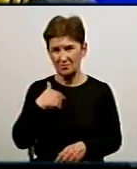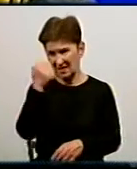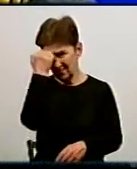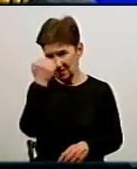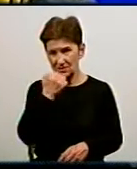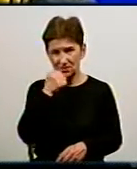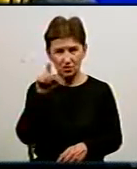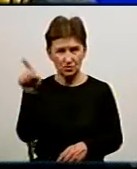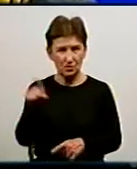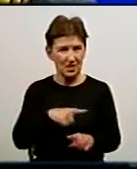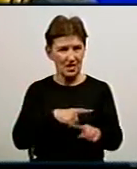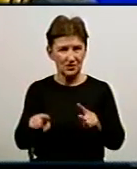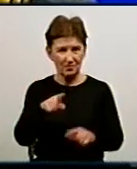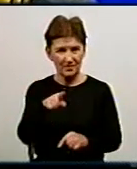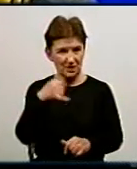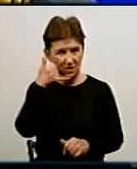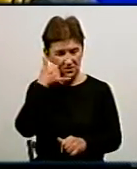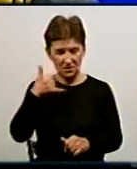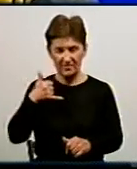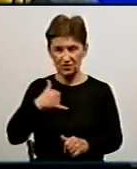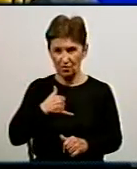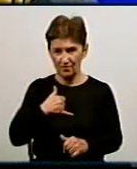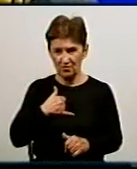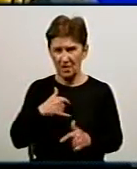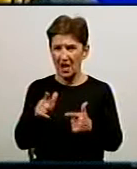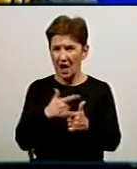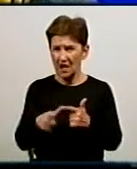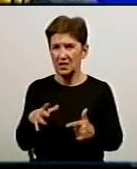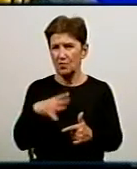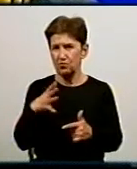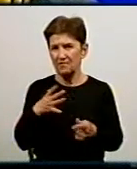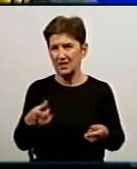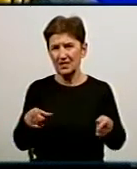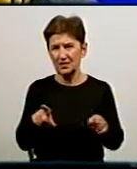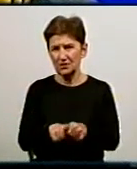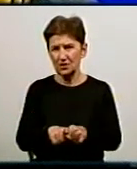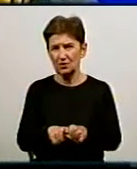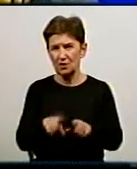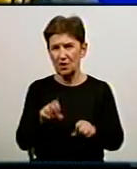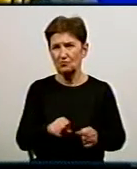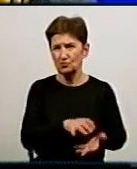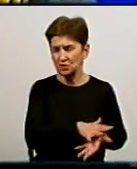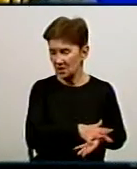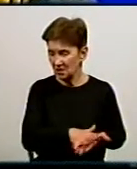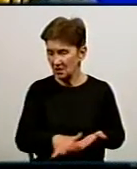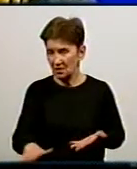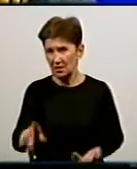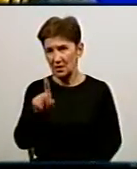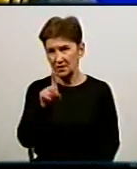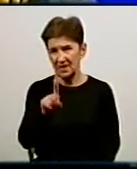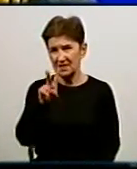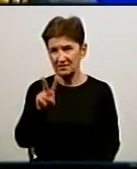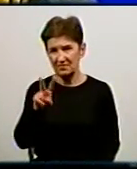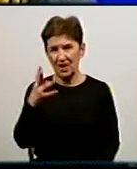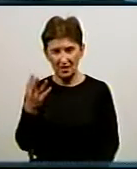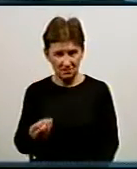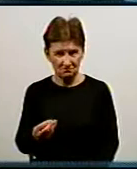мешканцю, що він терміново зателефонував нам, диспетчеру. Але буває так, що барів може потекти, може текти день-два, але мешканці чомусь не звертаються, не